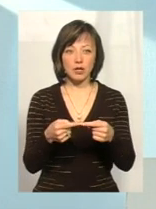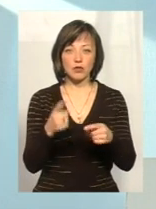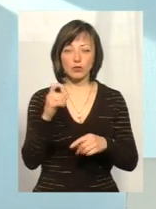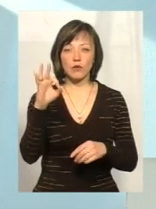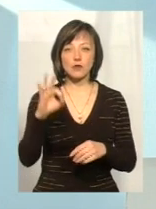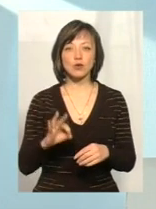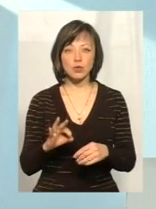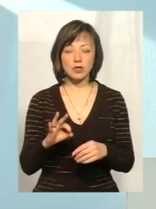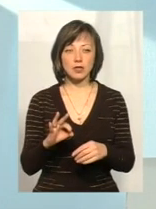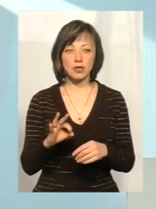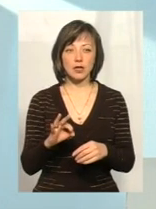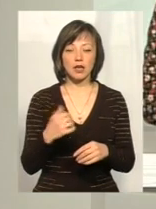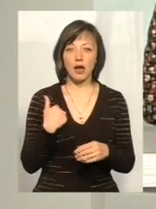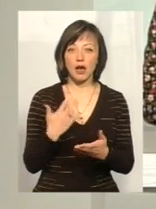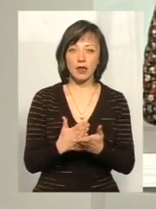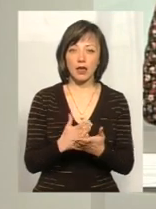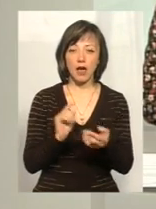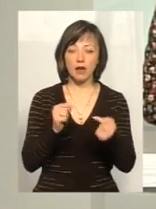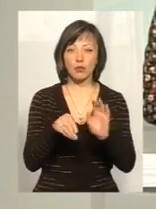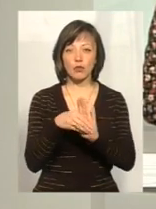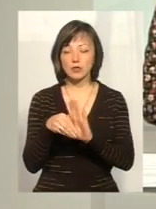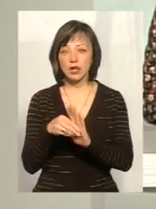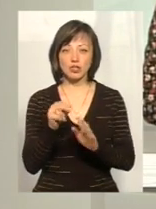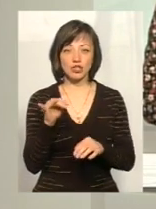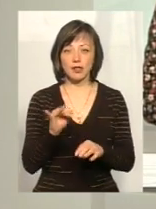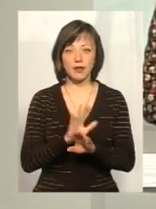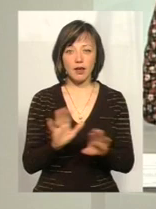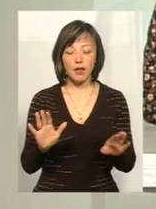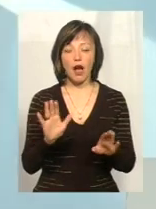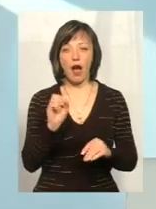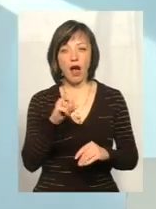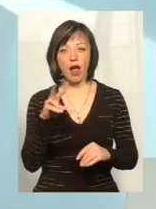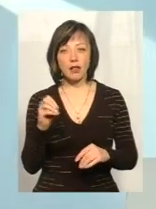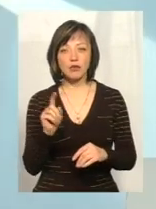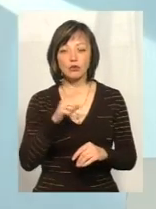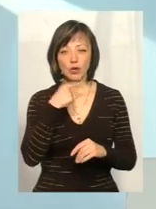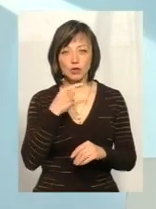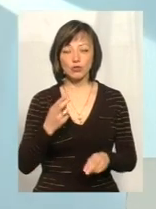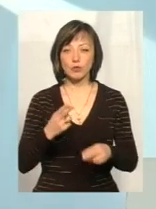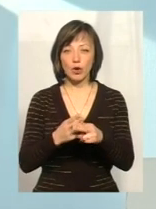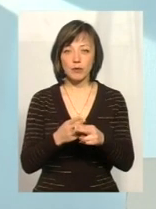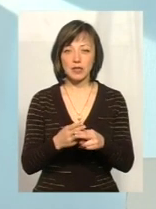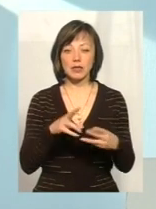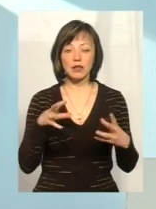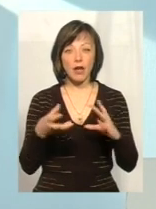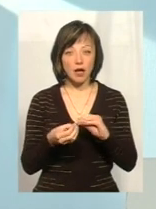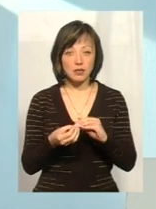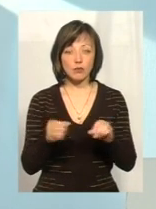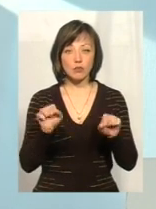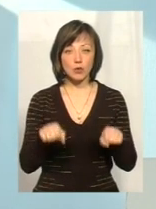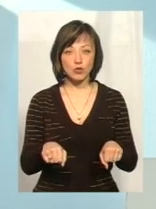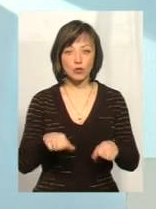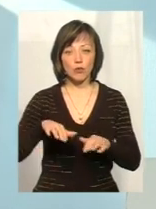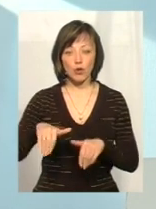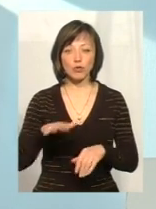100%, чи я є антикорупціонером, чи не є, але, щоб запобігти от тих наслідків, які можуть